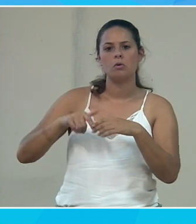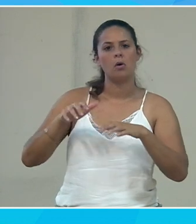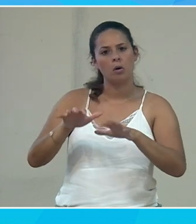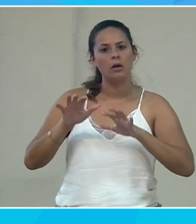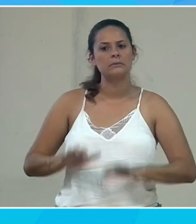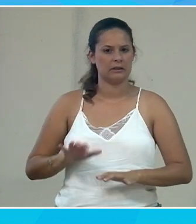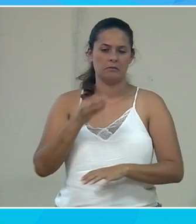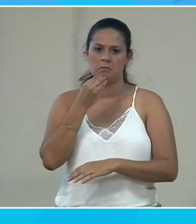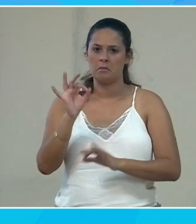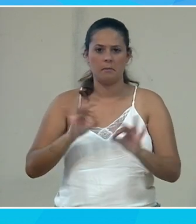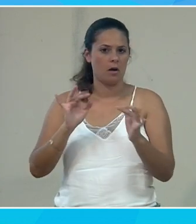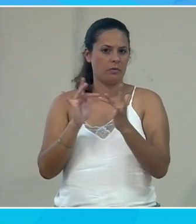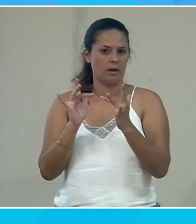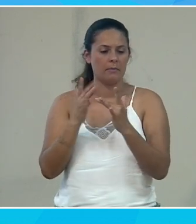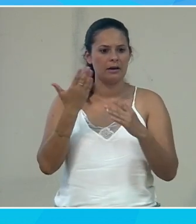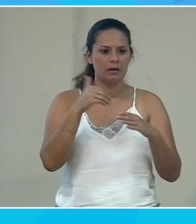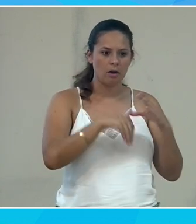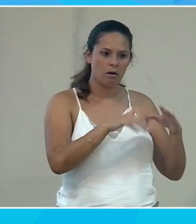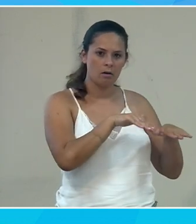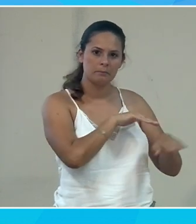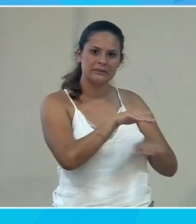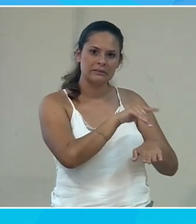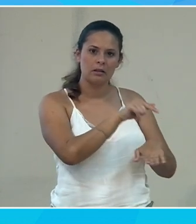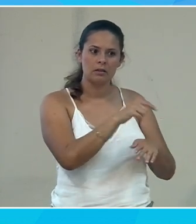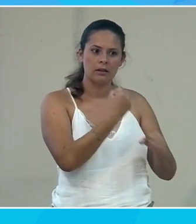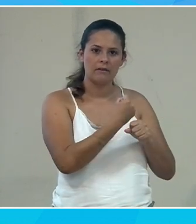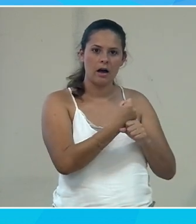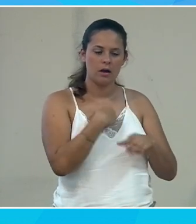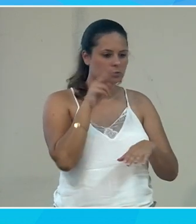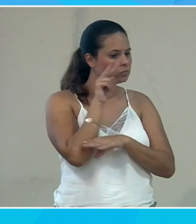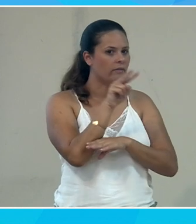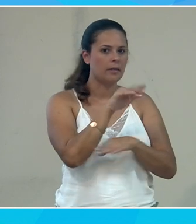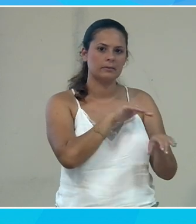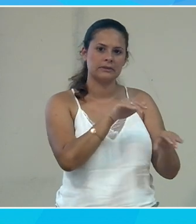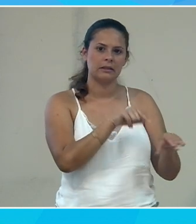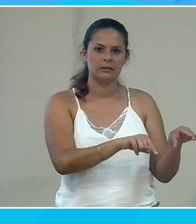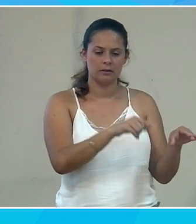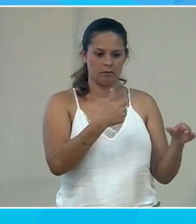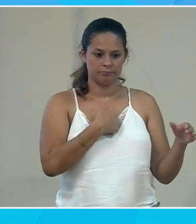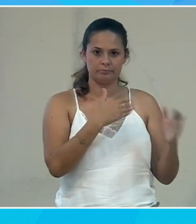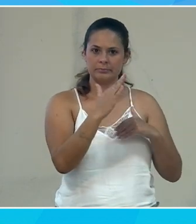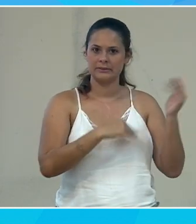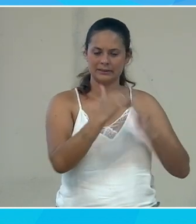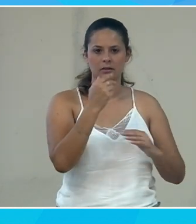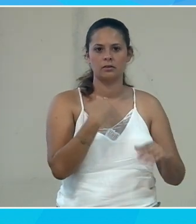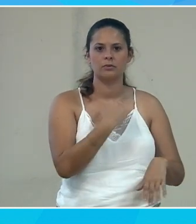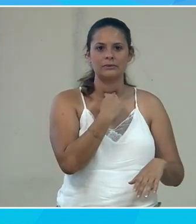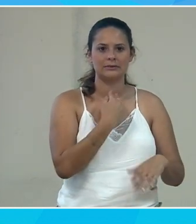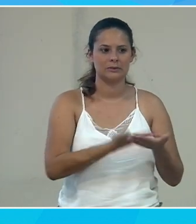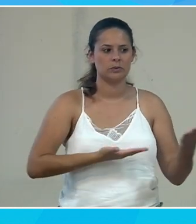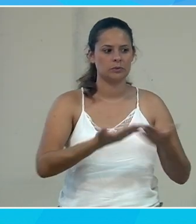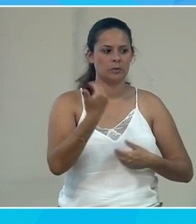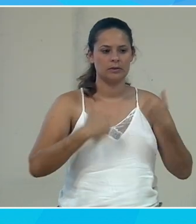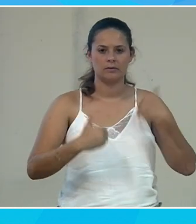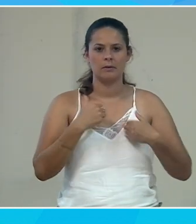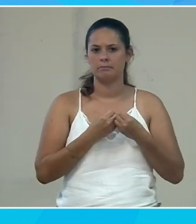avoir un vrai souci. Donc, le contexte dans lequel je vais évoluer va faire que je vais être en situation de handicap. Voilà. Alors, il y a